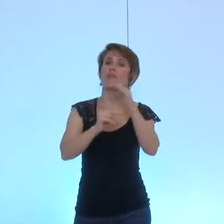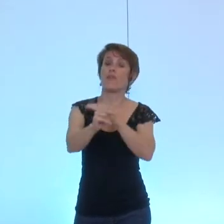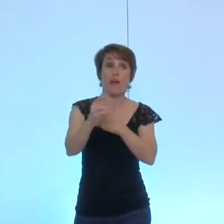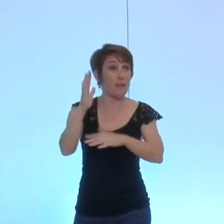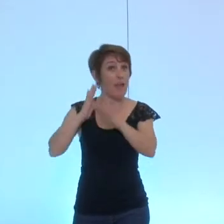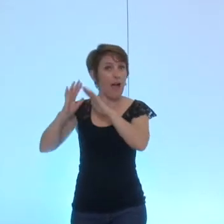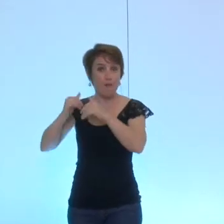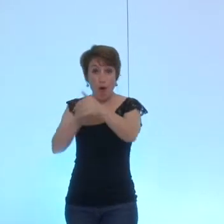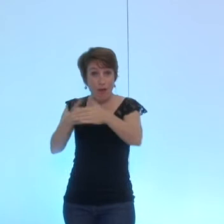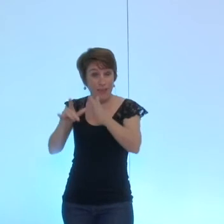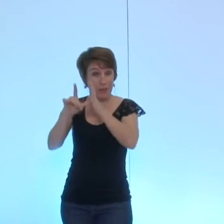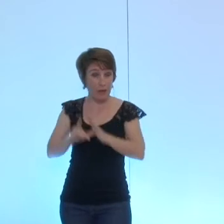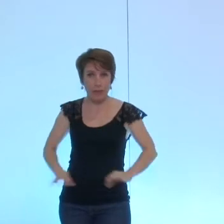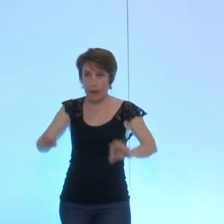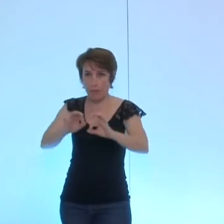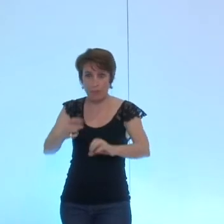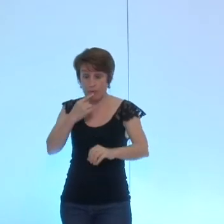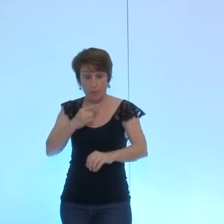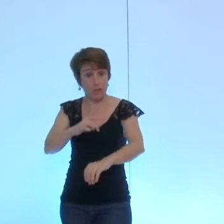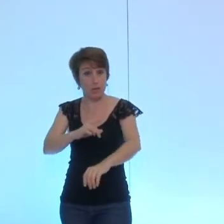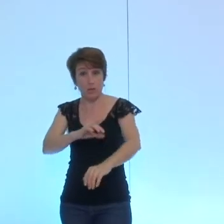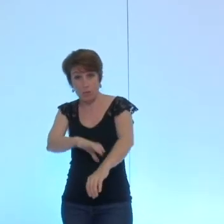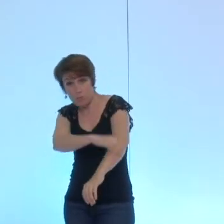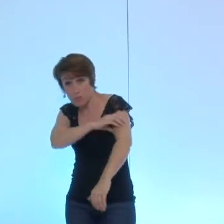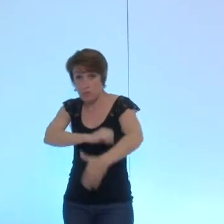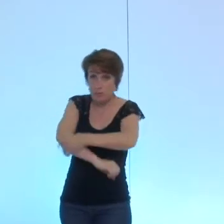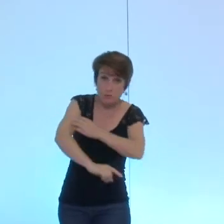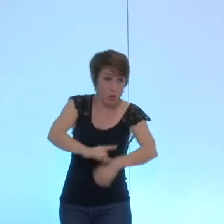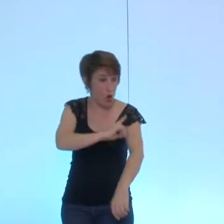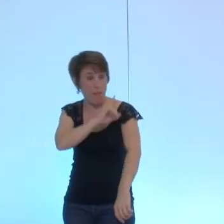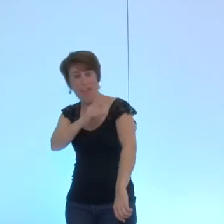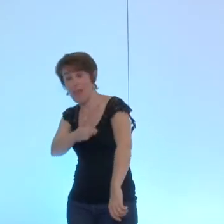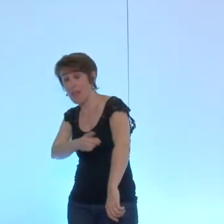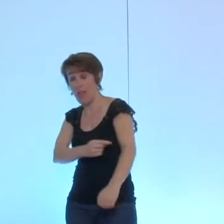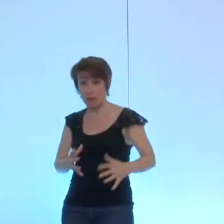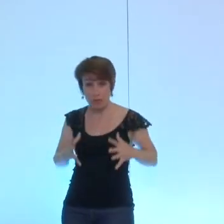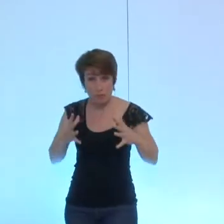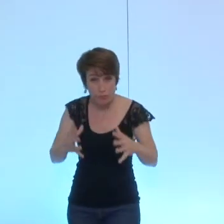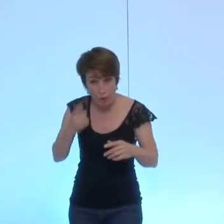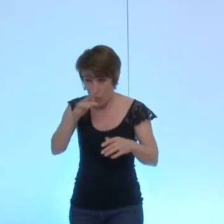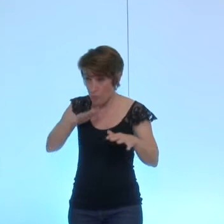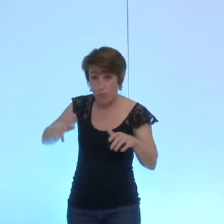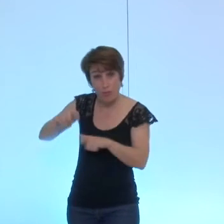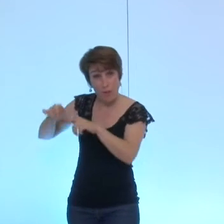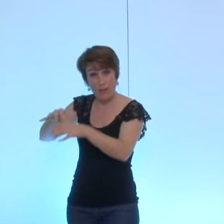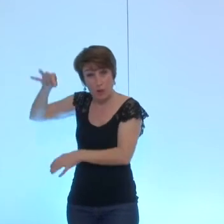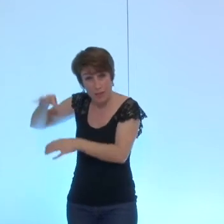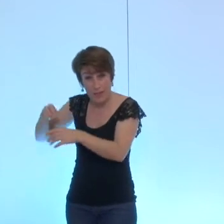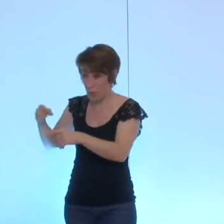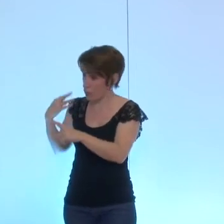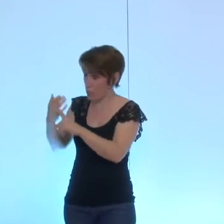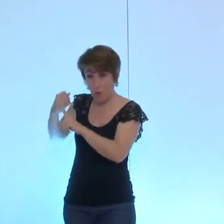projets qui nécessitaient énormément d'énergie à la fois de la part des élus qui ont porté ça que cela soit dans le cadre de leur